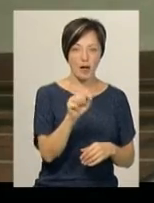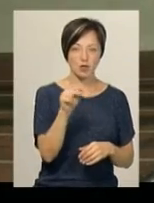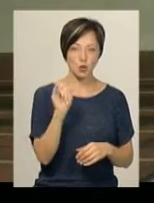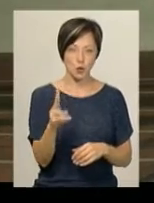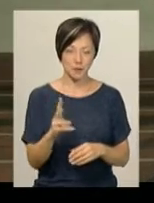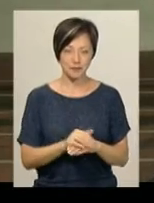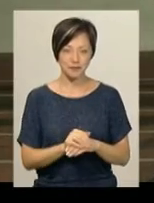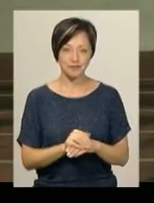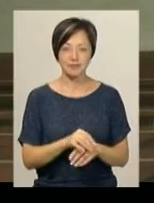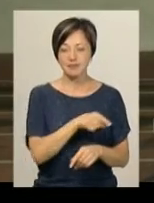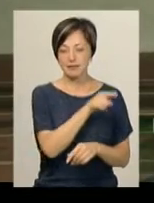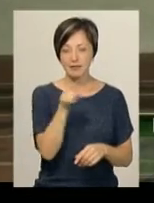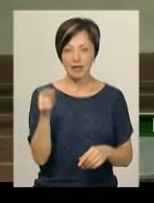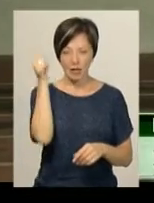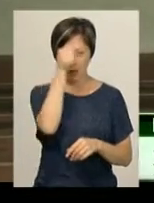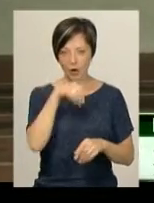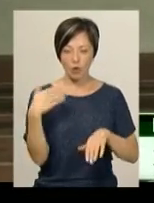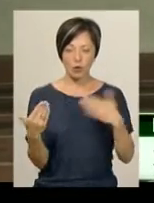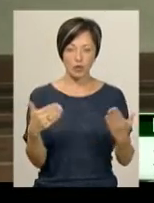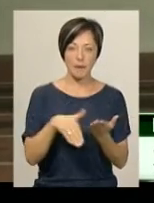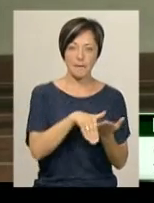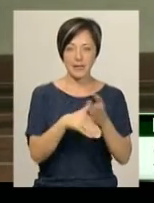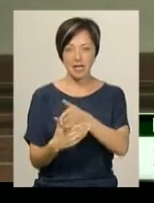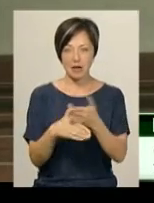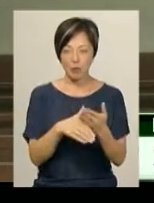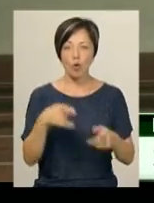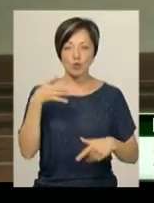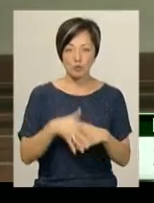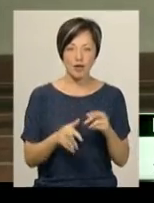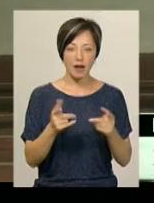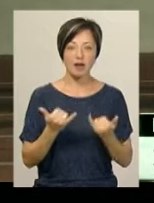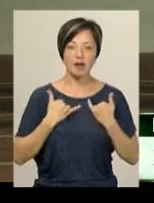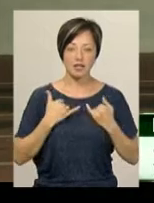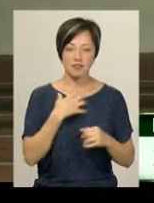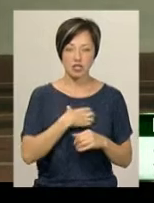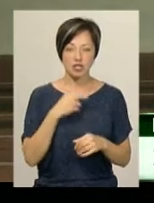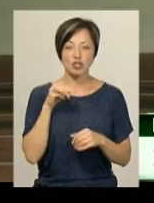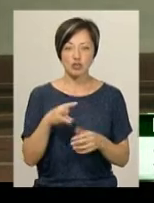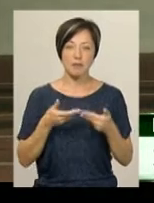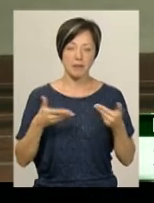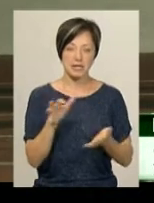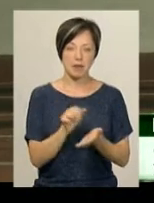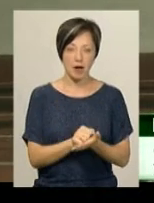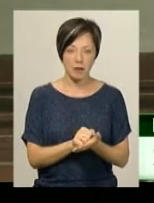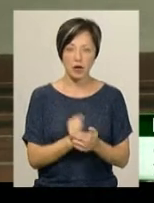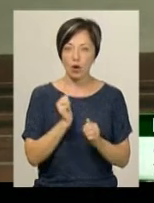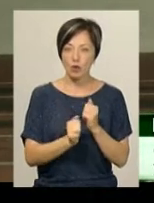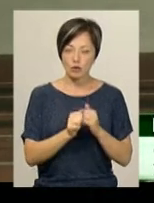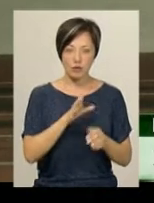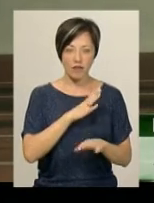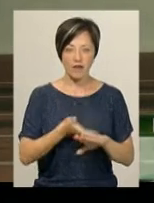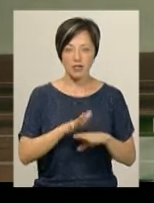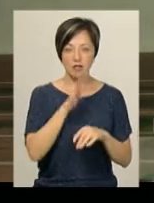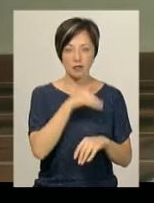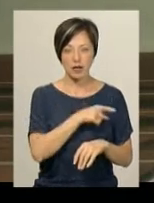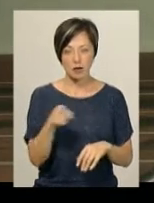Напротязі всього року ми один одного підтримуємо, підштовхуємо, тому що розуміємо, наскільки для нас важливо те, чим ми займаємося. В кожного бувають важкі